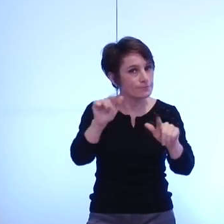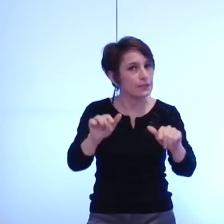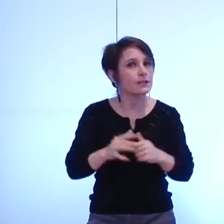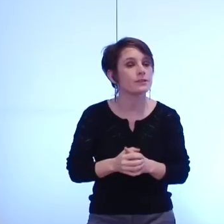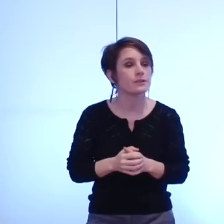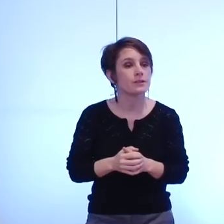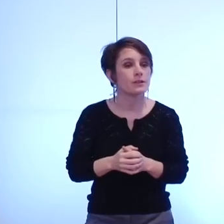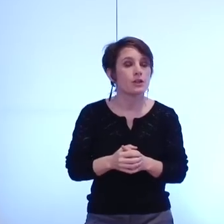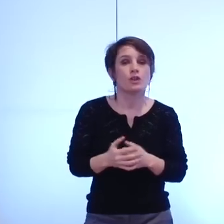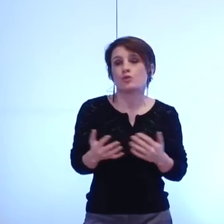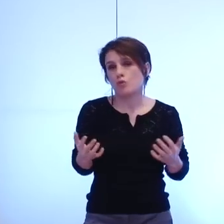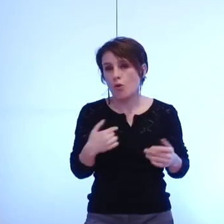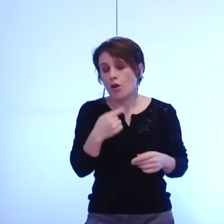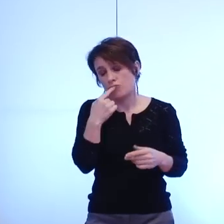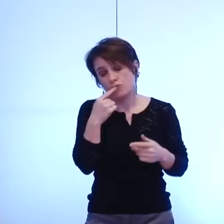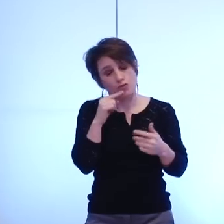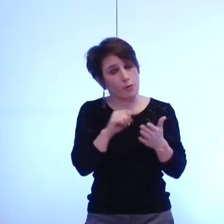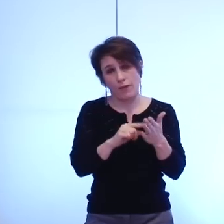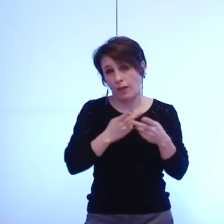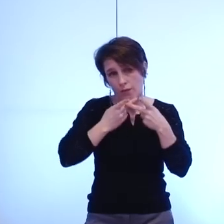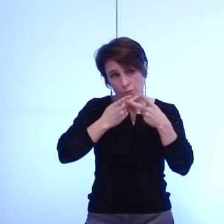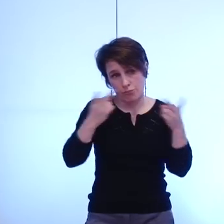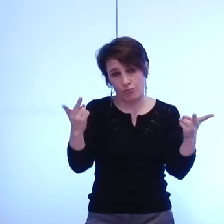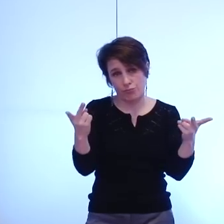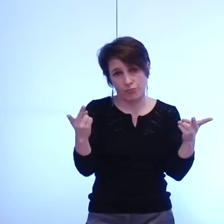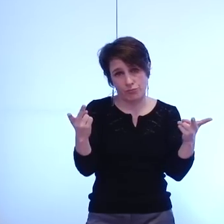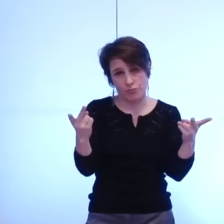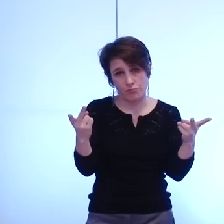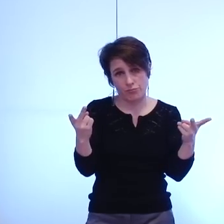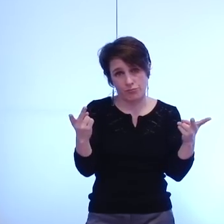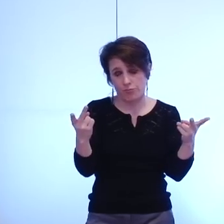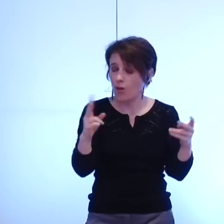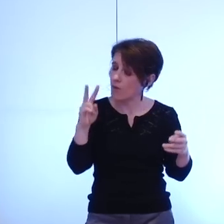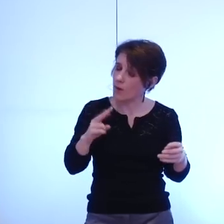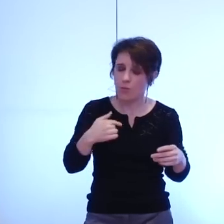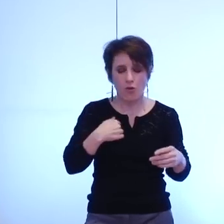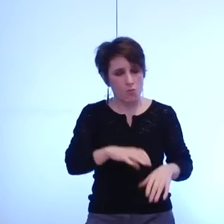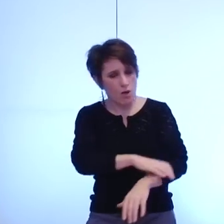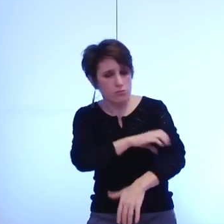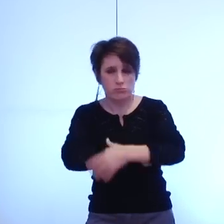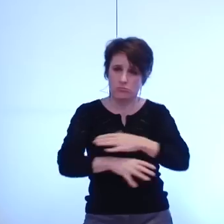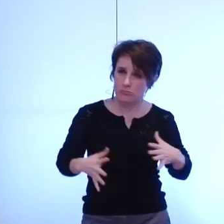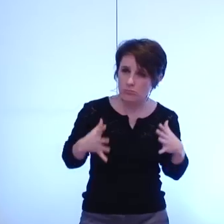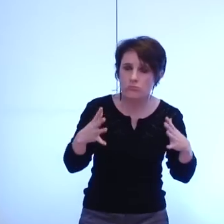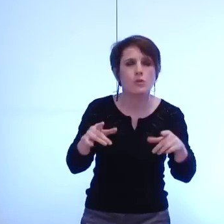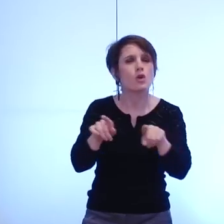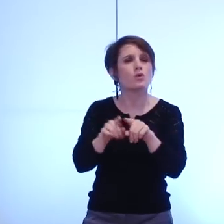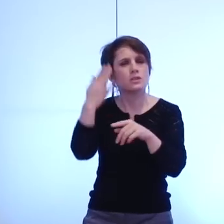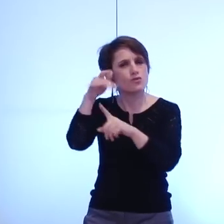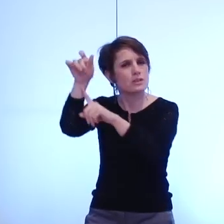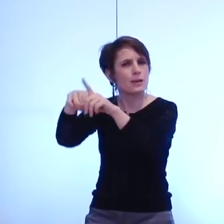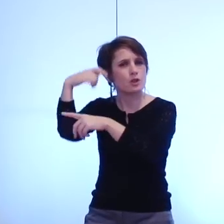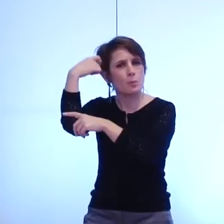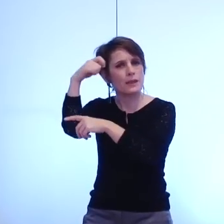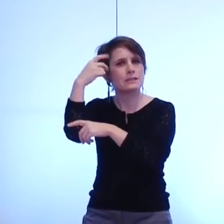et je préfère le dire ici tout mon engagement et je sais également du président du syndicat mixte des transports en commun